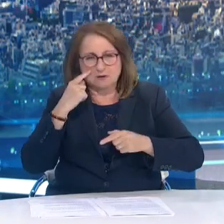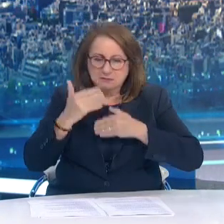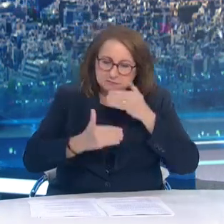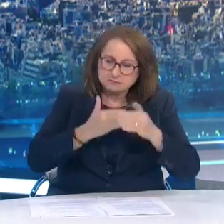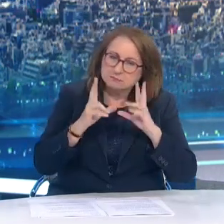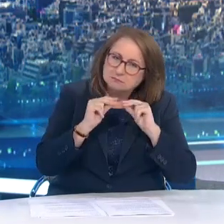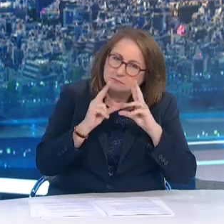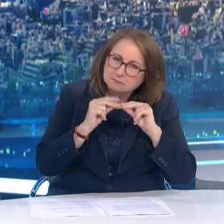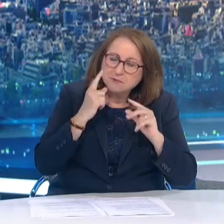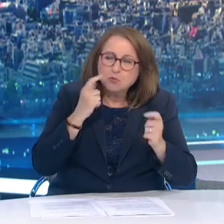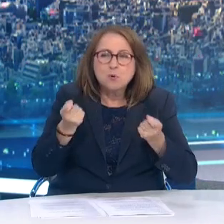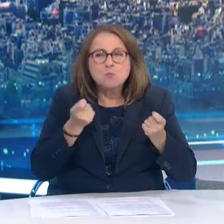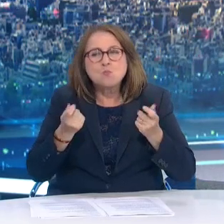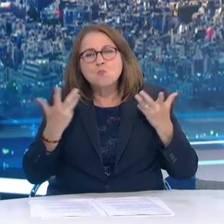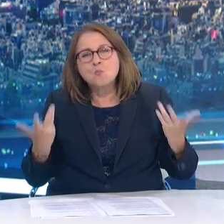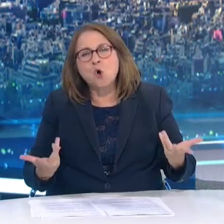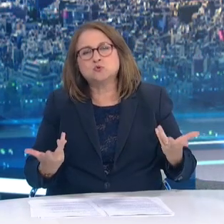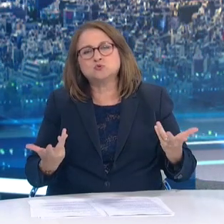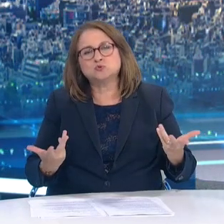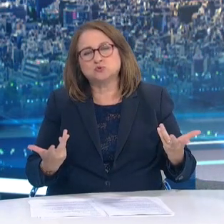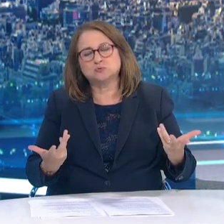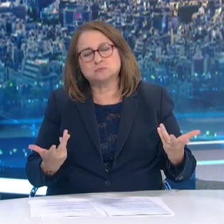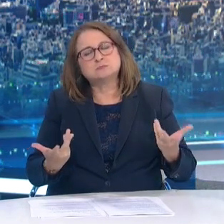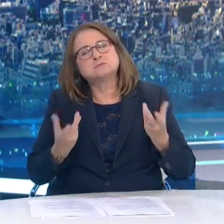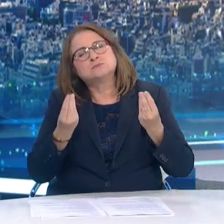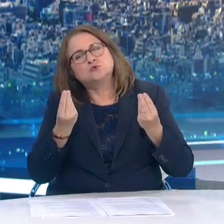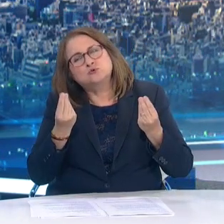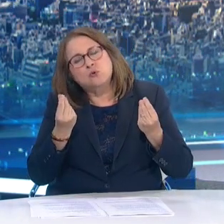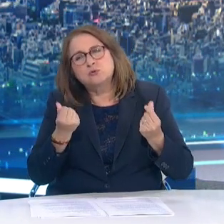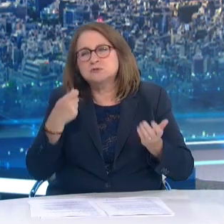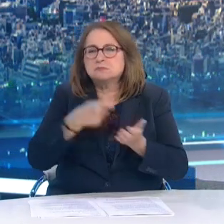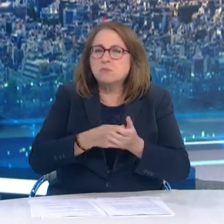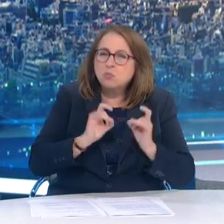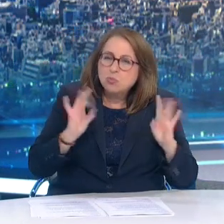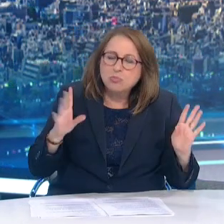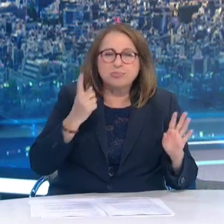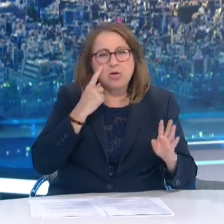συγκεκριμένος αριθμός Ο οποίος θα διατίθεται Για τέτοιες περιπτώσεις σε παιδιά